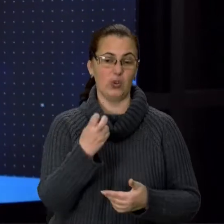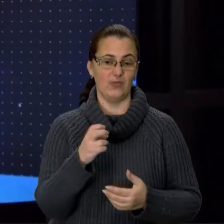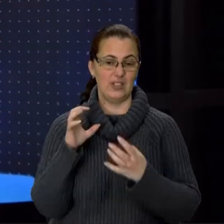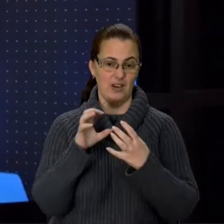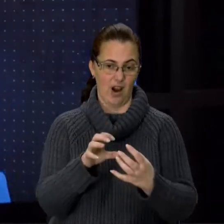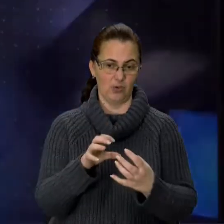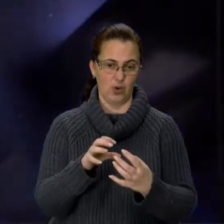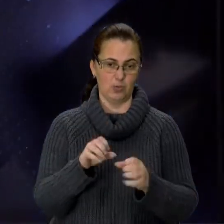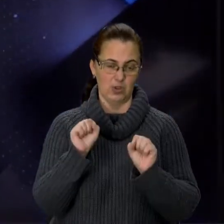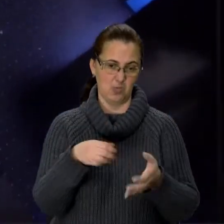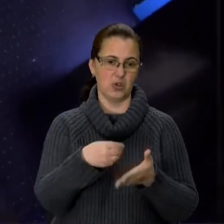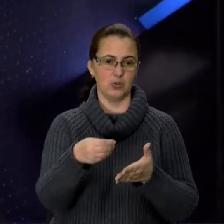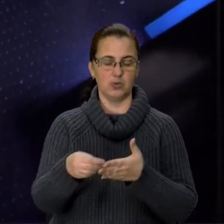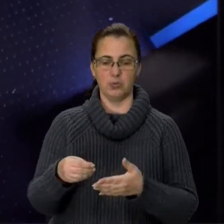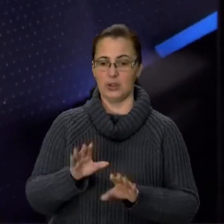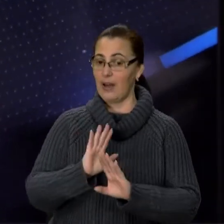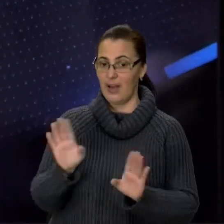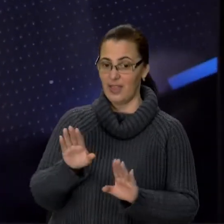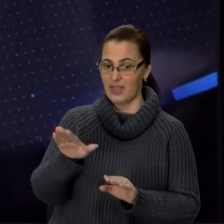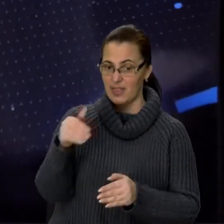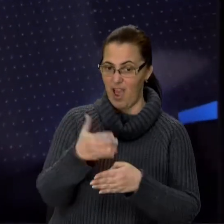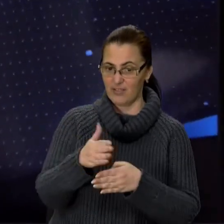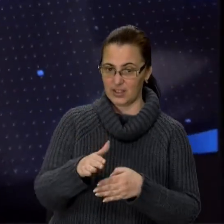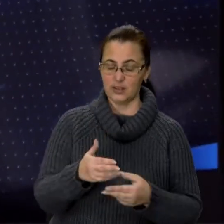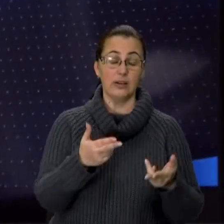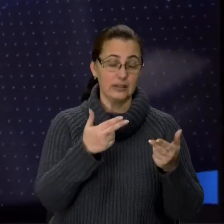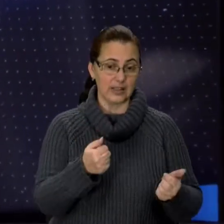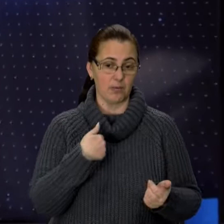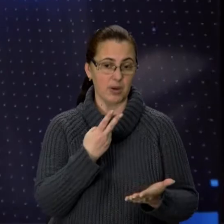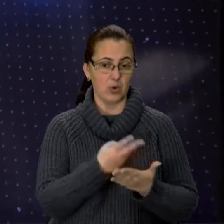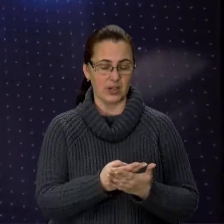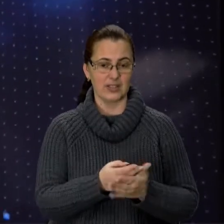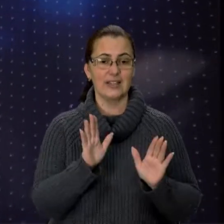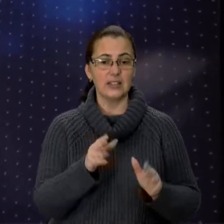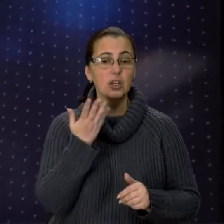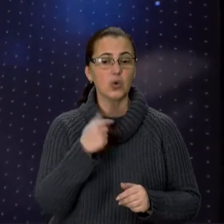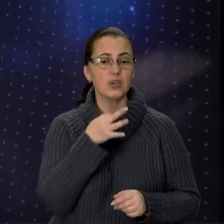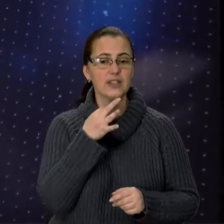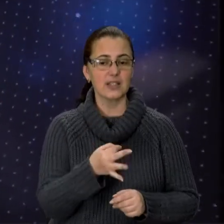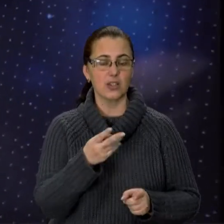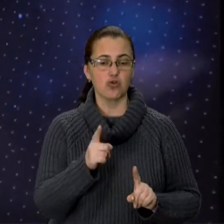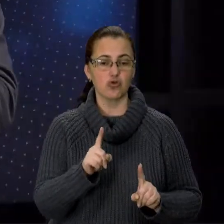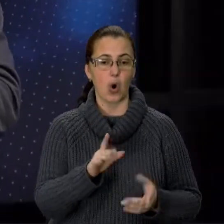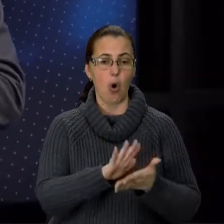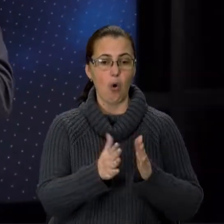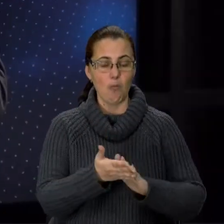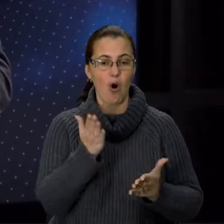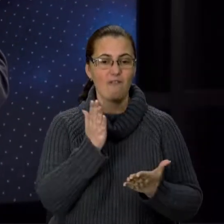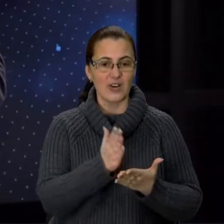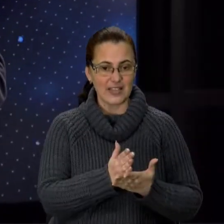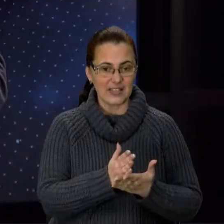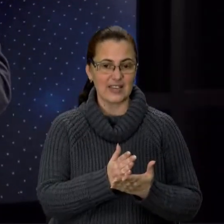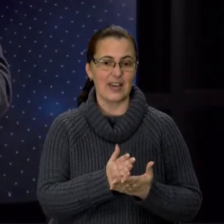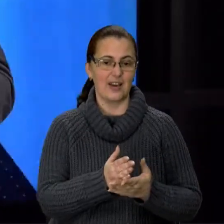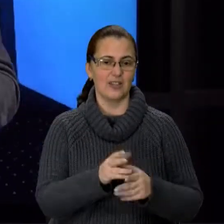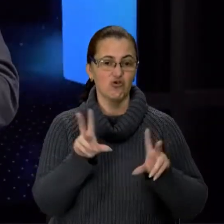візники. Тобто, не в кредит, в лізинга? Абсолютно за це. Тобто, показали, дивіться, тільки коли сказали, що умови, в принципі, є на це шанс,